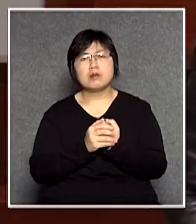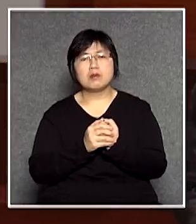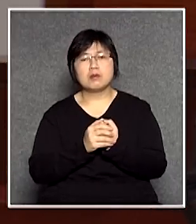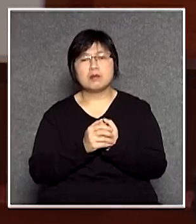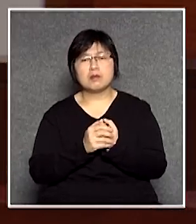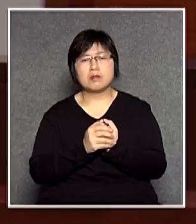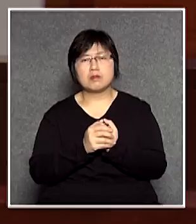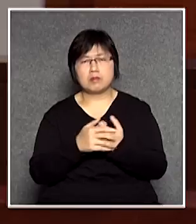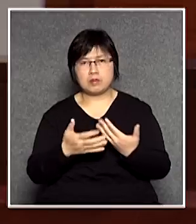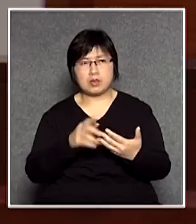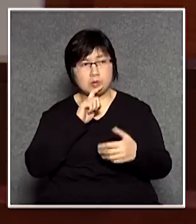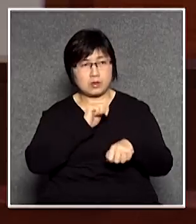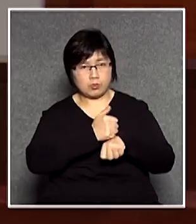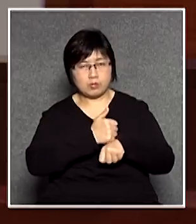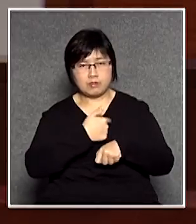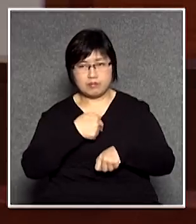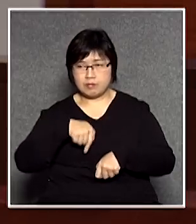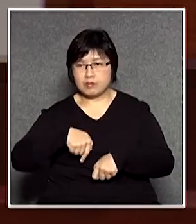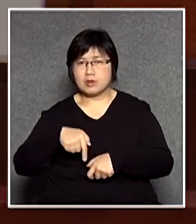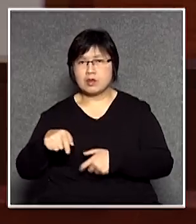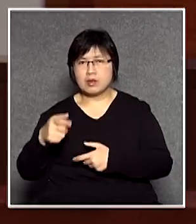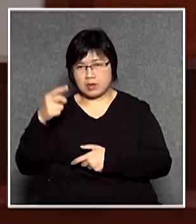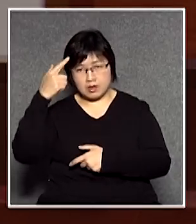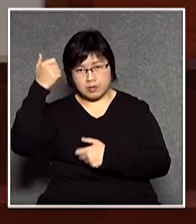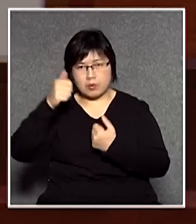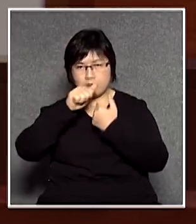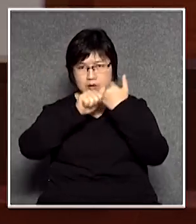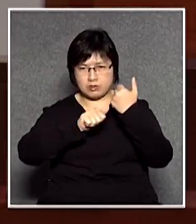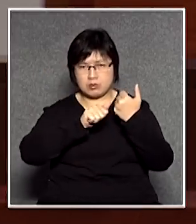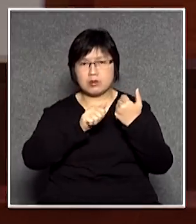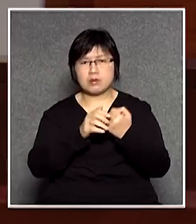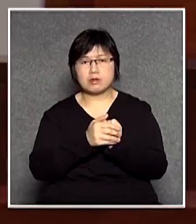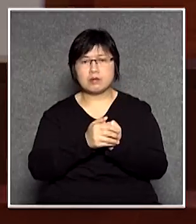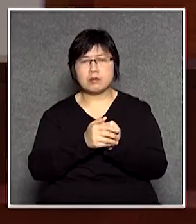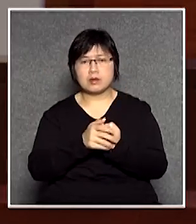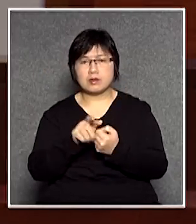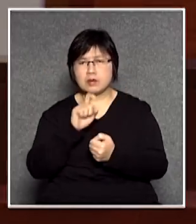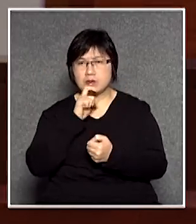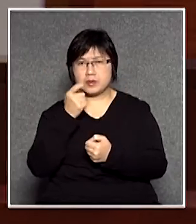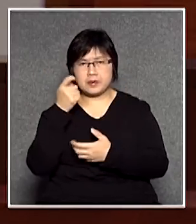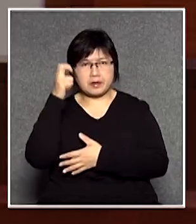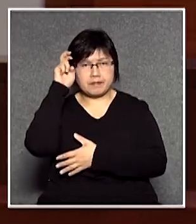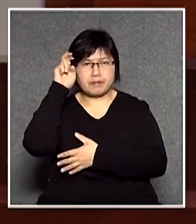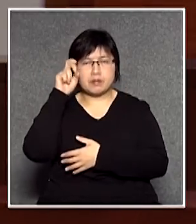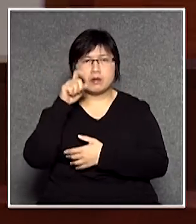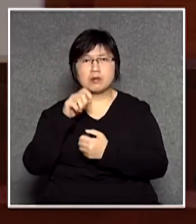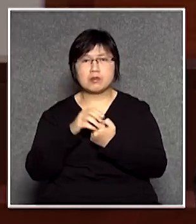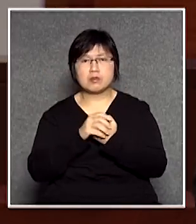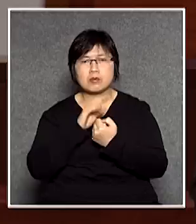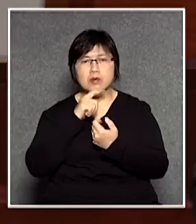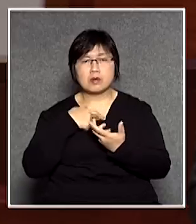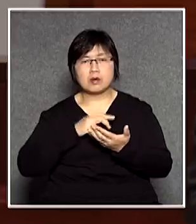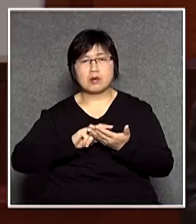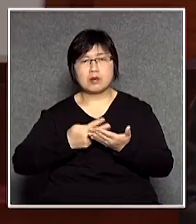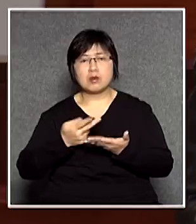也都借這個機會希望那些委員除非你有少少反智否則我這個修正